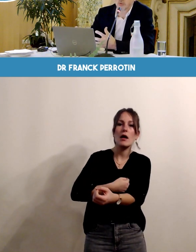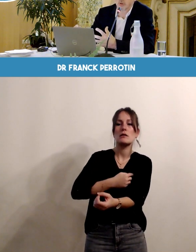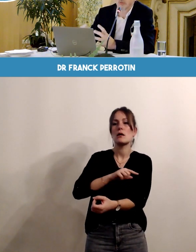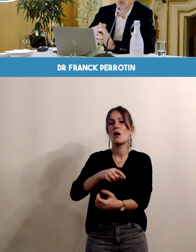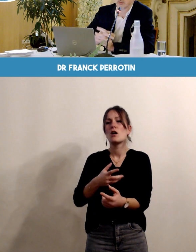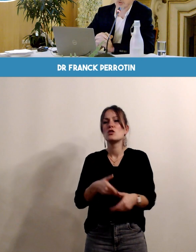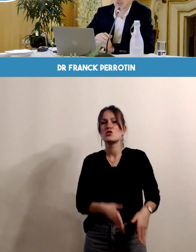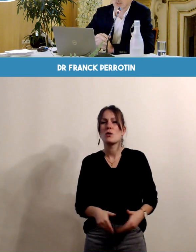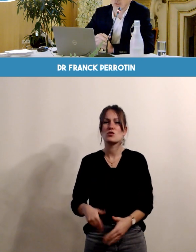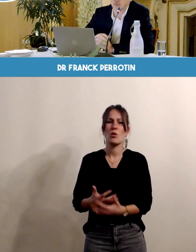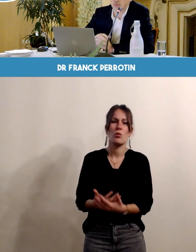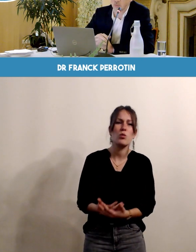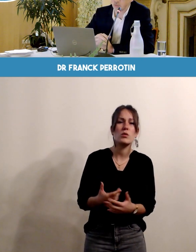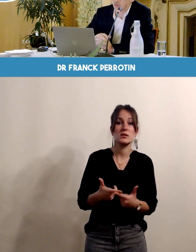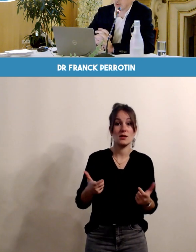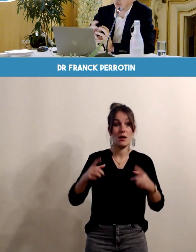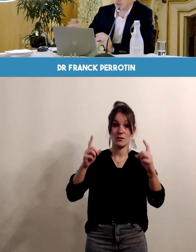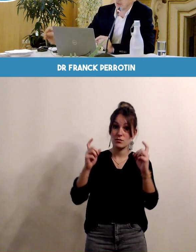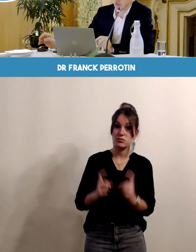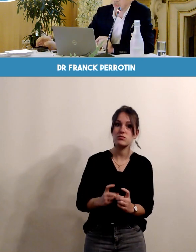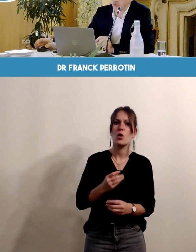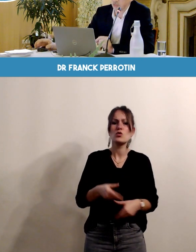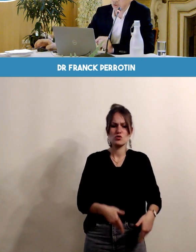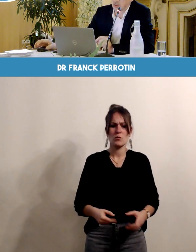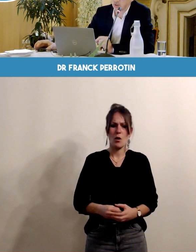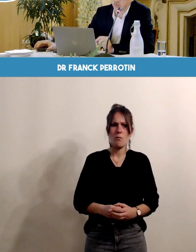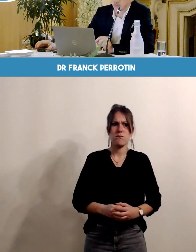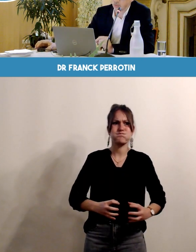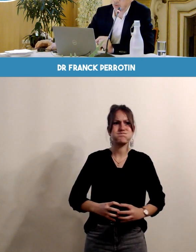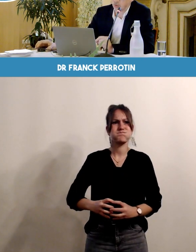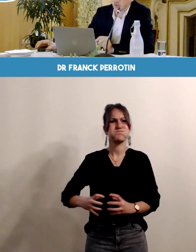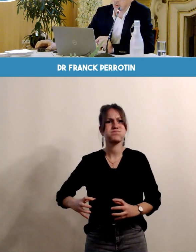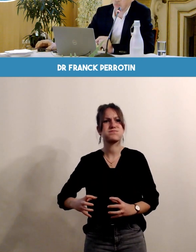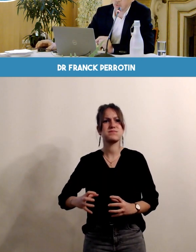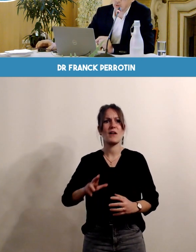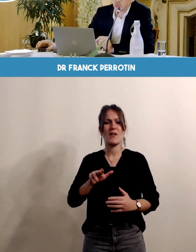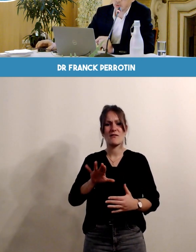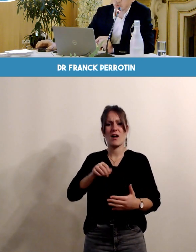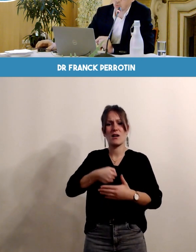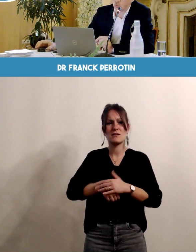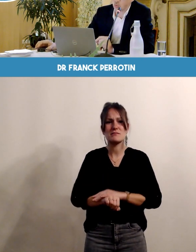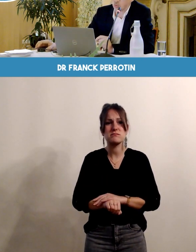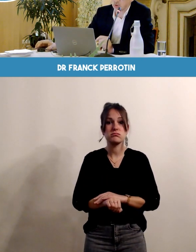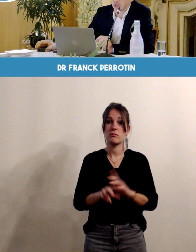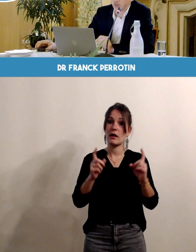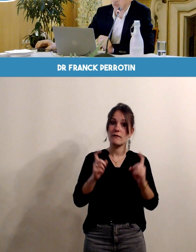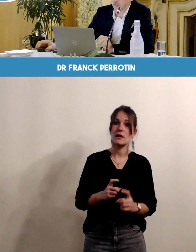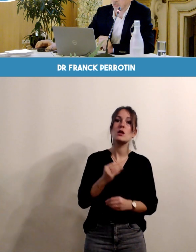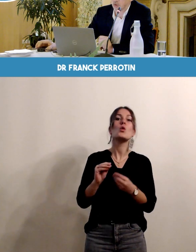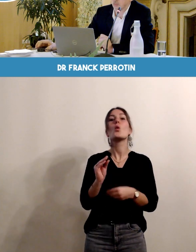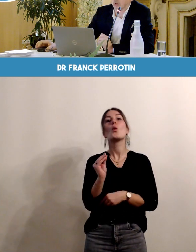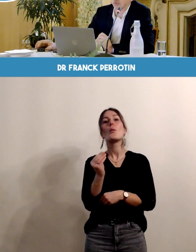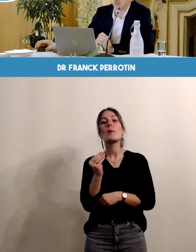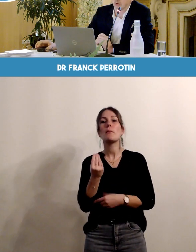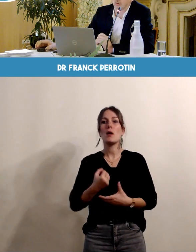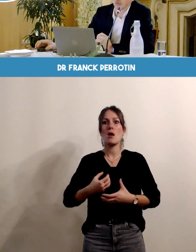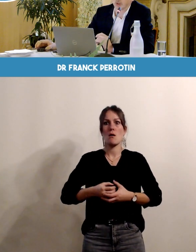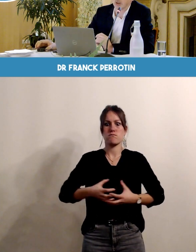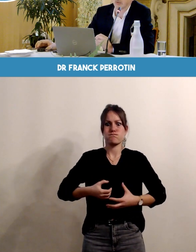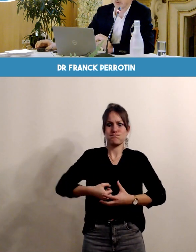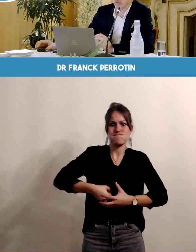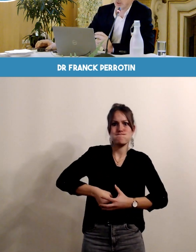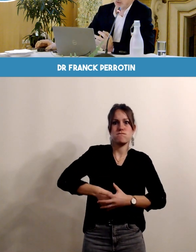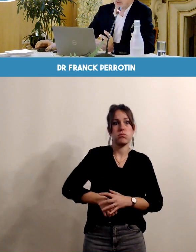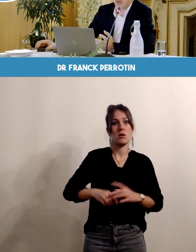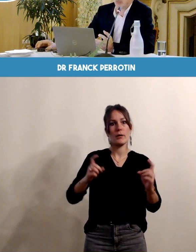jambes lourdes en fin de grossesse gonflées que peuvent avoir certaines futures mamans moins de bébés trop gros c'est la macrosomie moins de douleurs